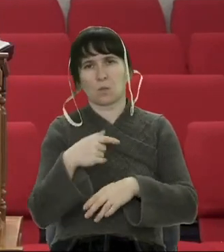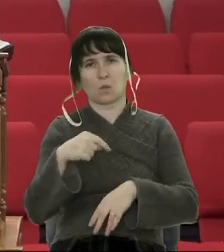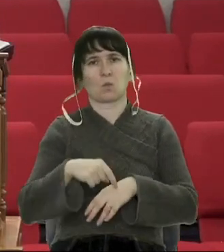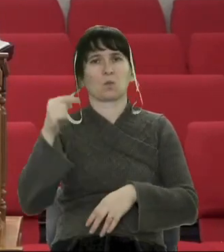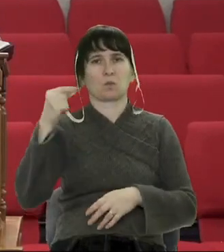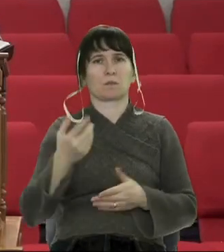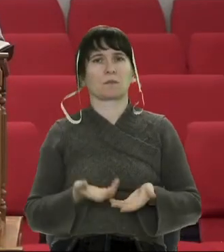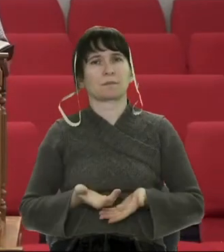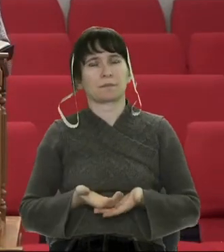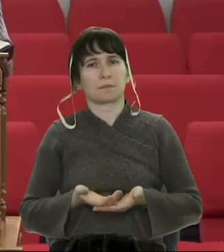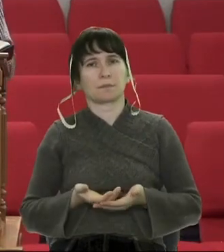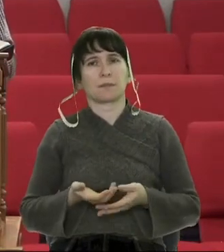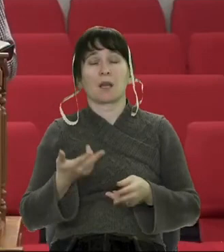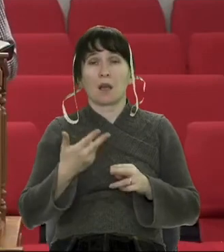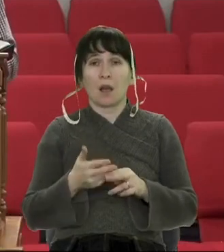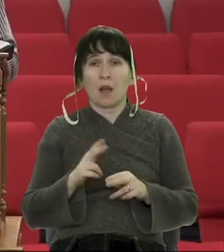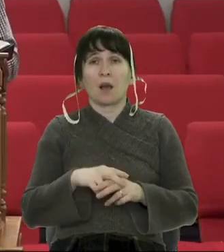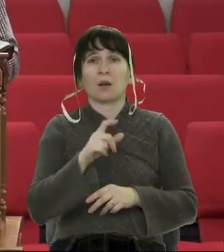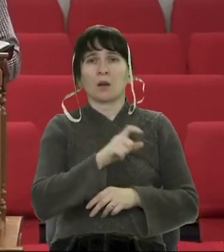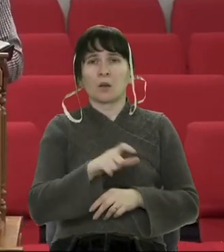Такі люди говорять правду.